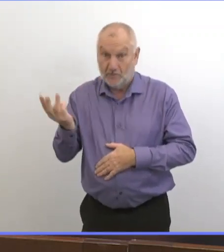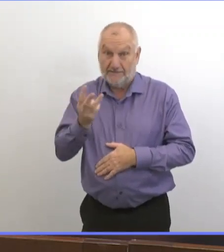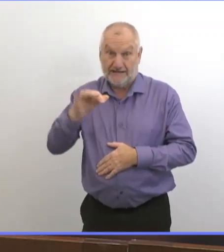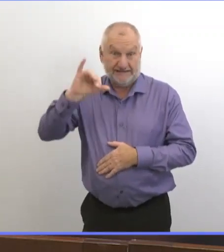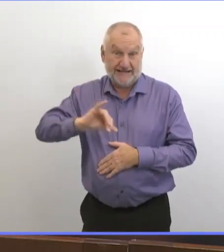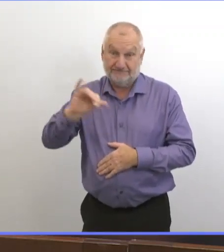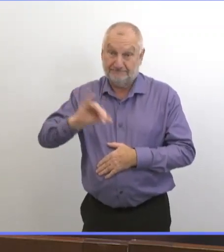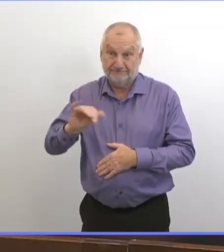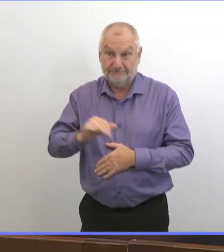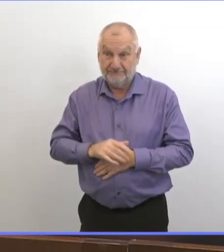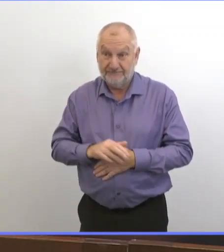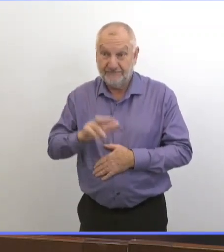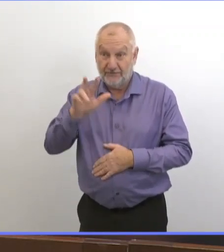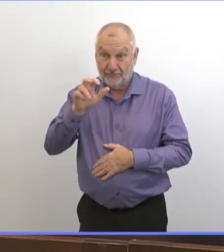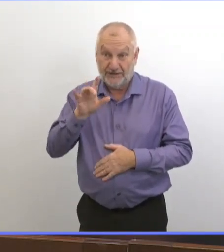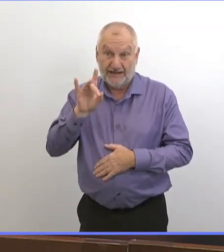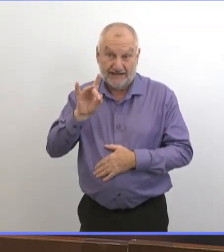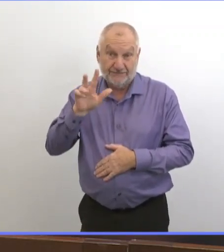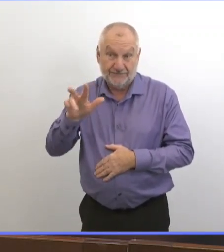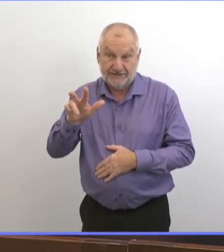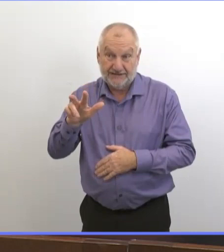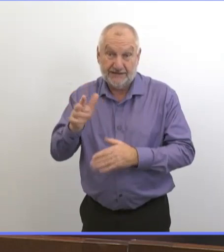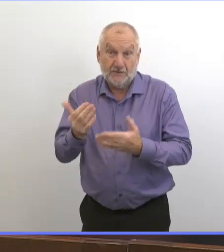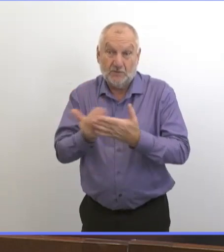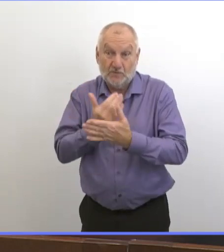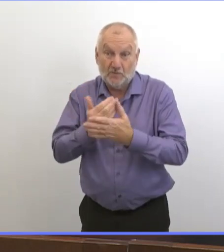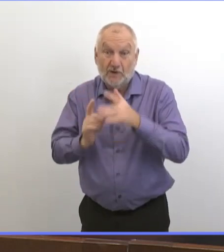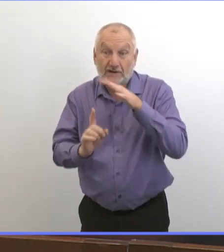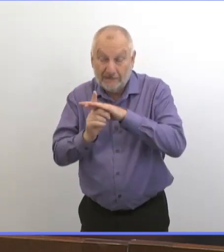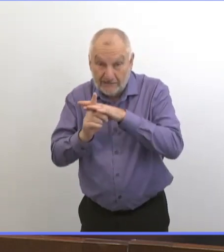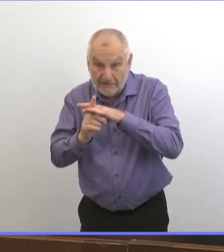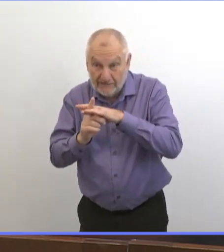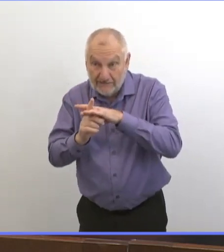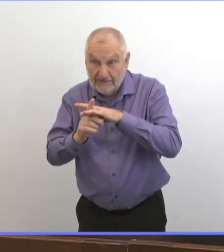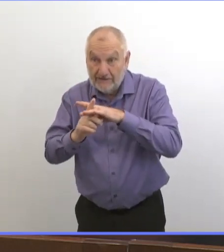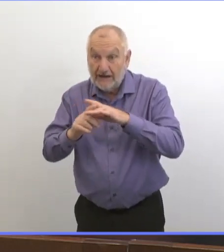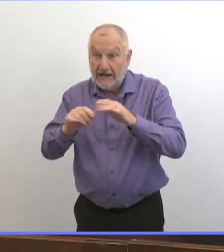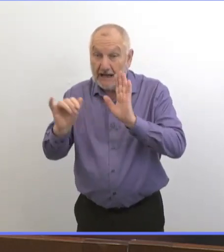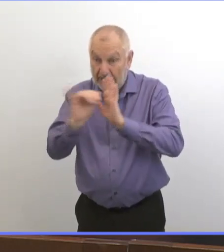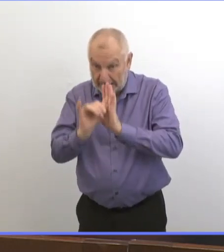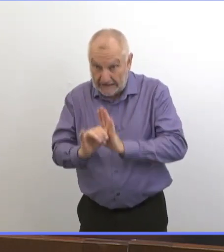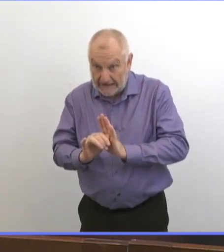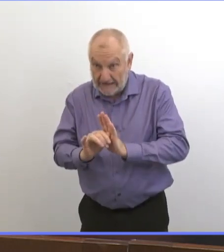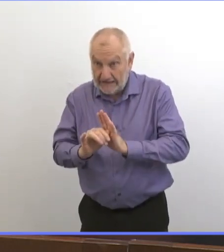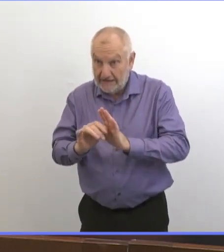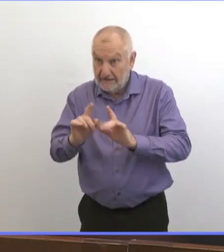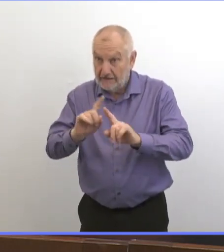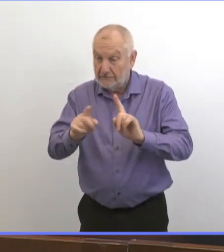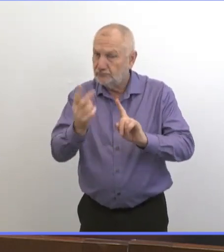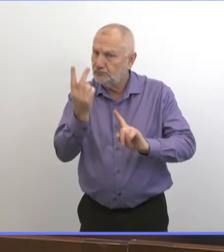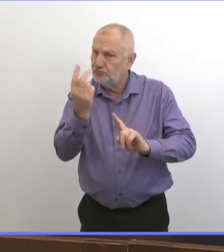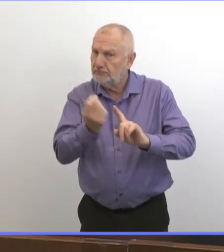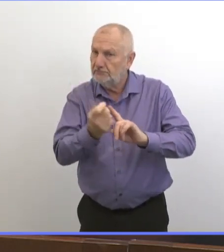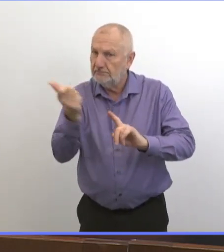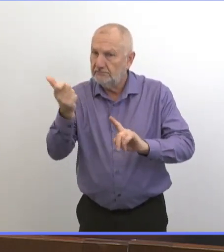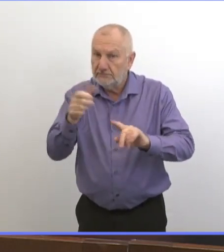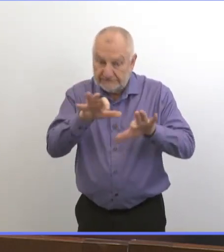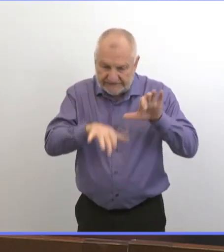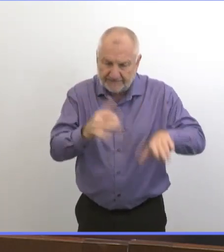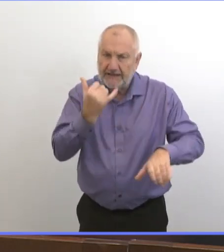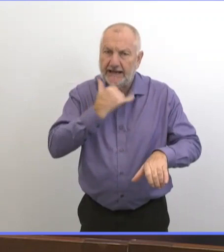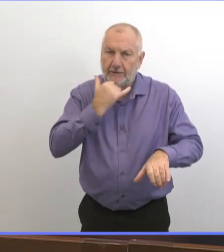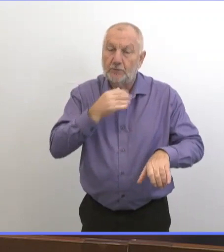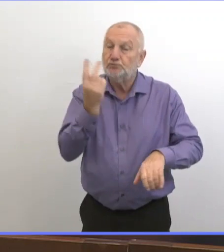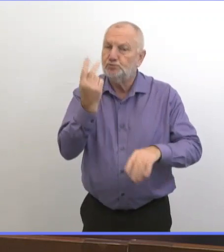Il y a 383 nouveaux cas qui ont été identifiés. Et deux cas ont été supprimés avec des